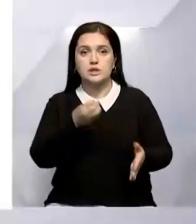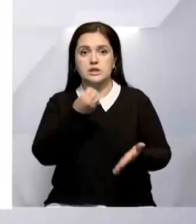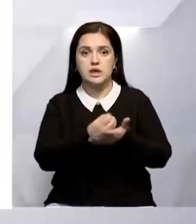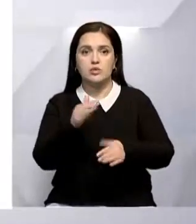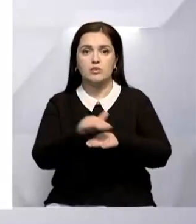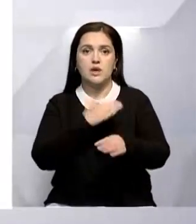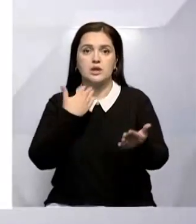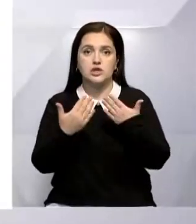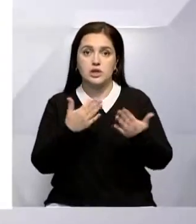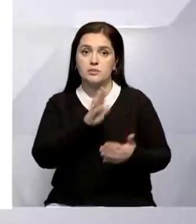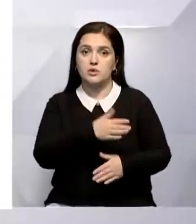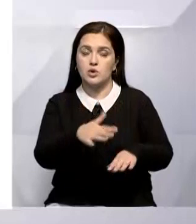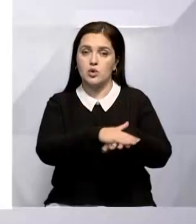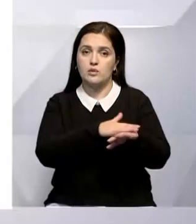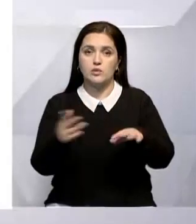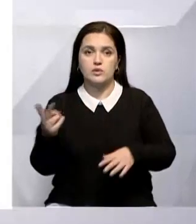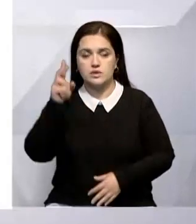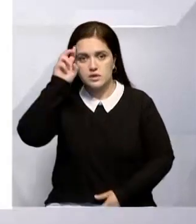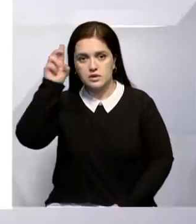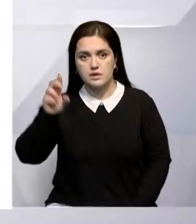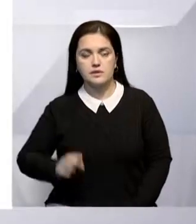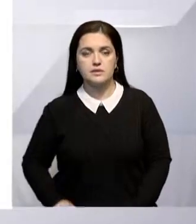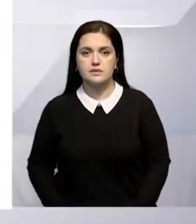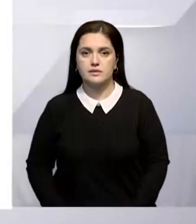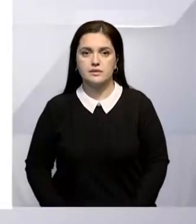ценностях и добрых отношениях между народами двух стран.